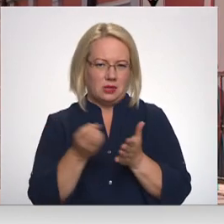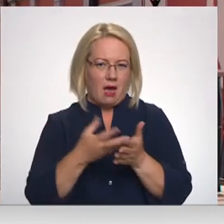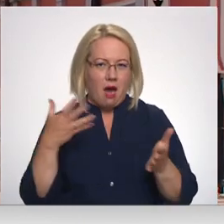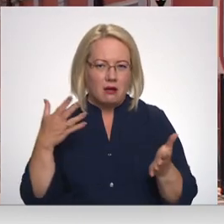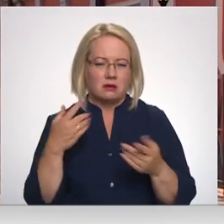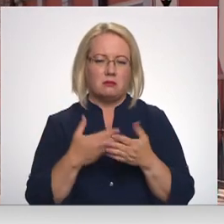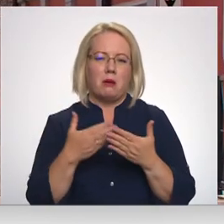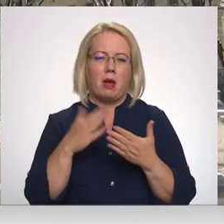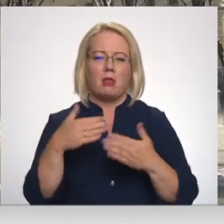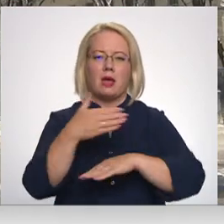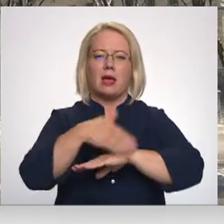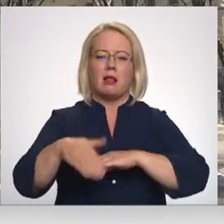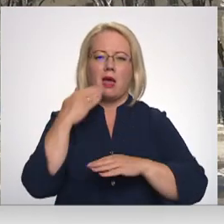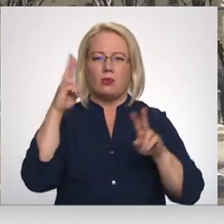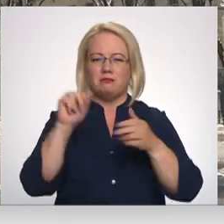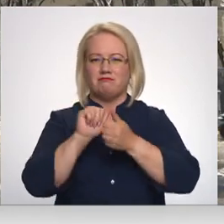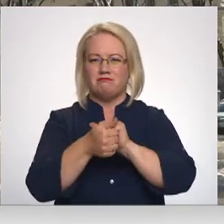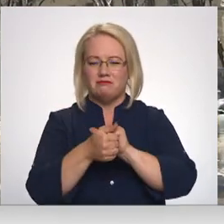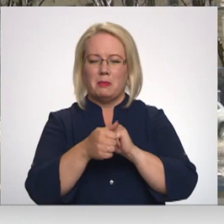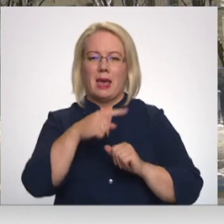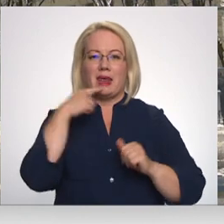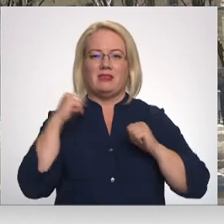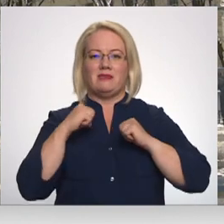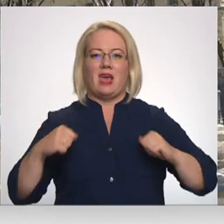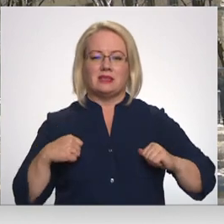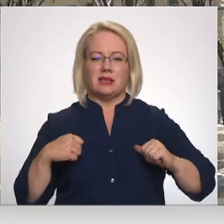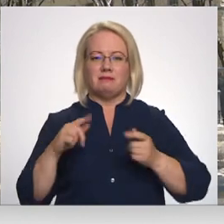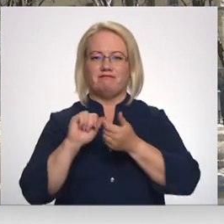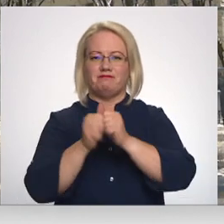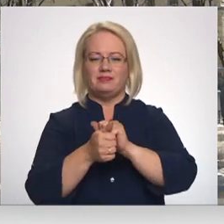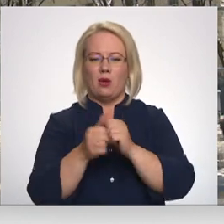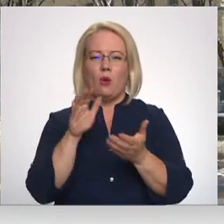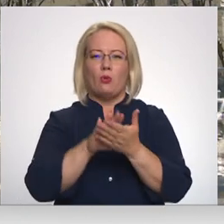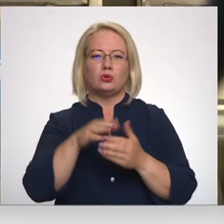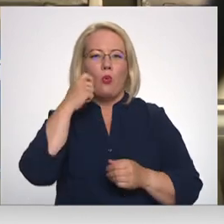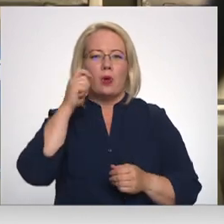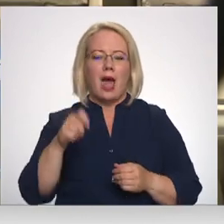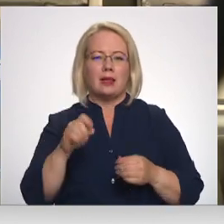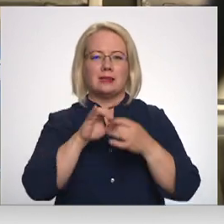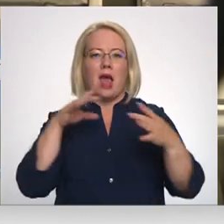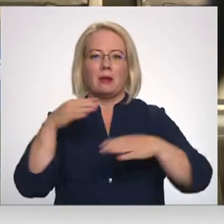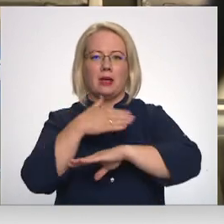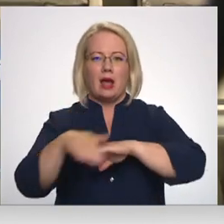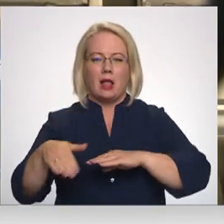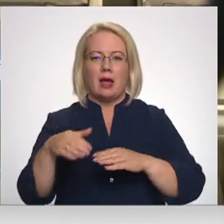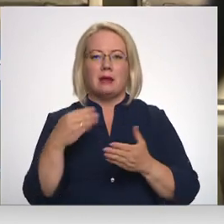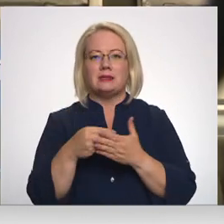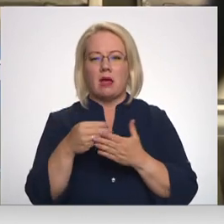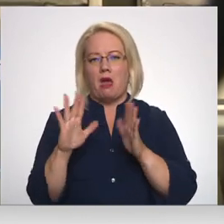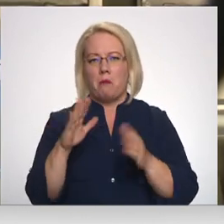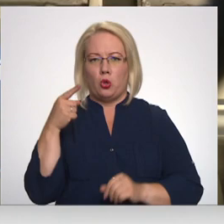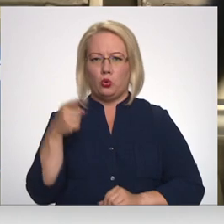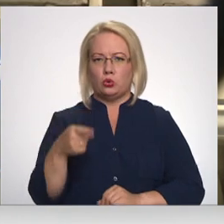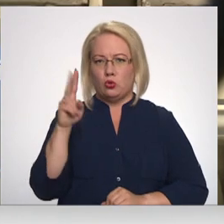mainot nosaukumu ielai pie Krievijas vēstniecības uz Ukraiņas neatkarības ielu, izmaksas bijušas ap tūkstošu eiro un uz Ukraiņas neatkarības ielas